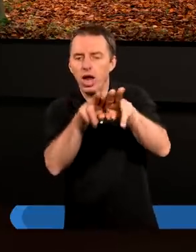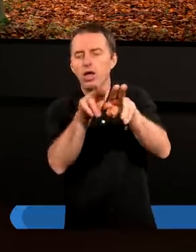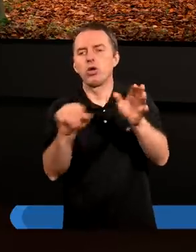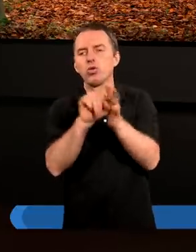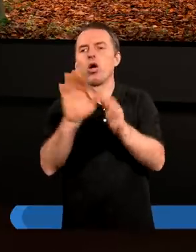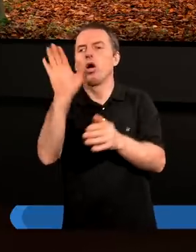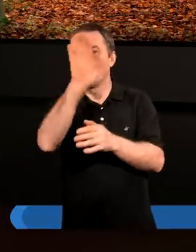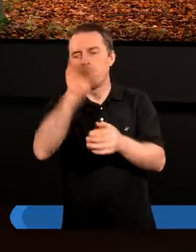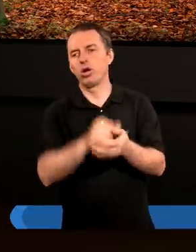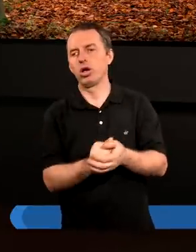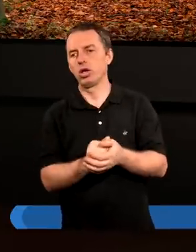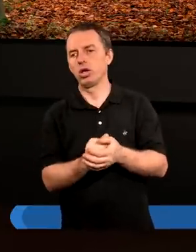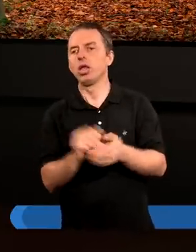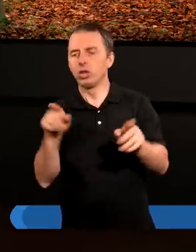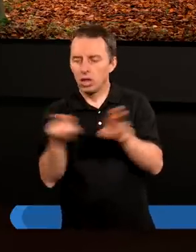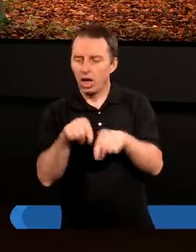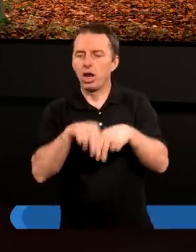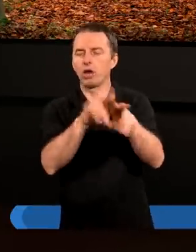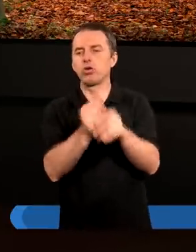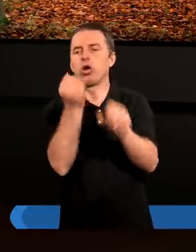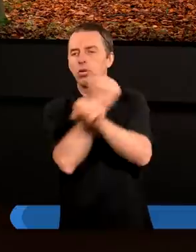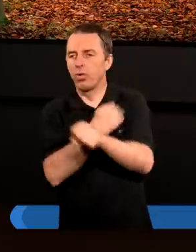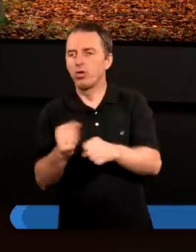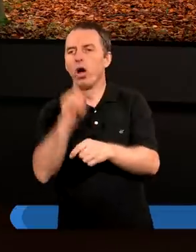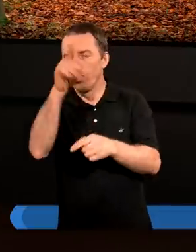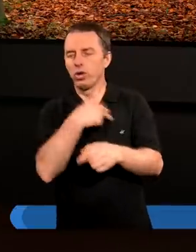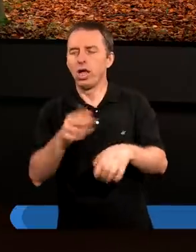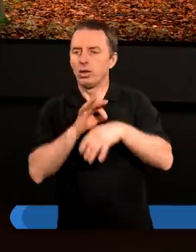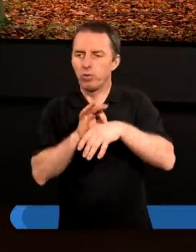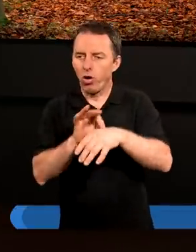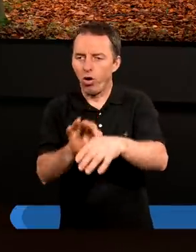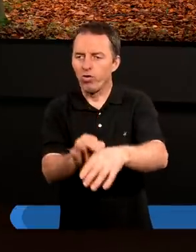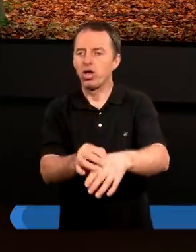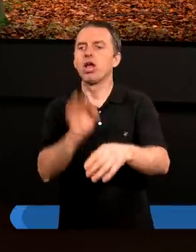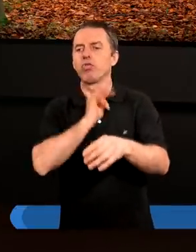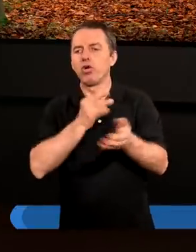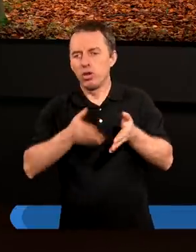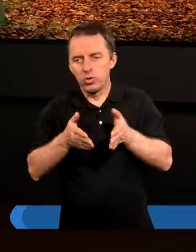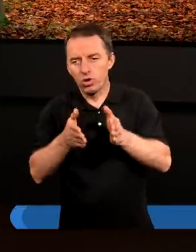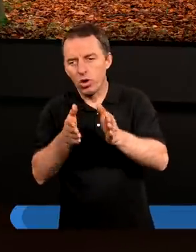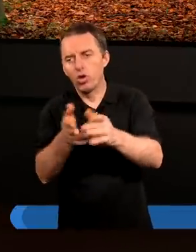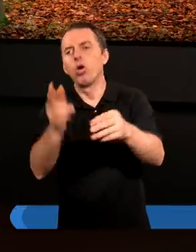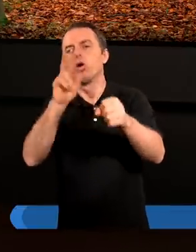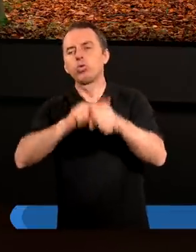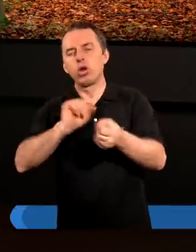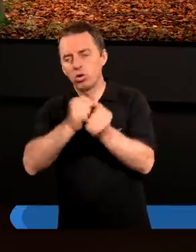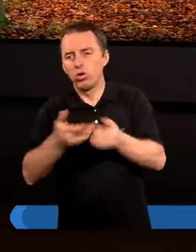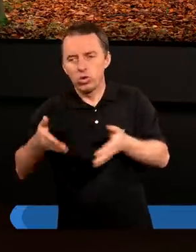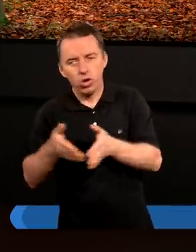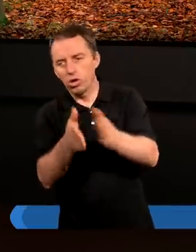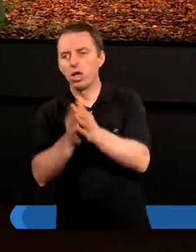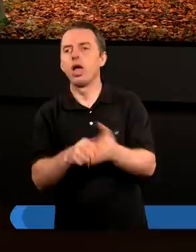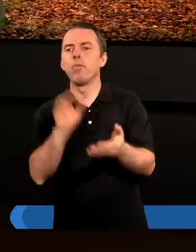do Boga, należymy do Zbawiciela. On nas prowadzi swoimi drogami, które są drogami